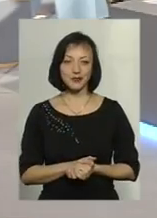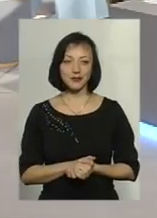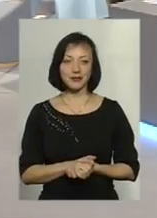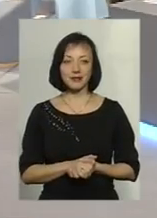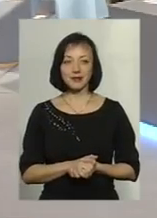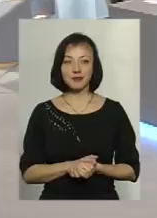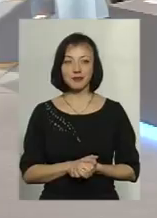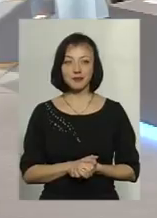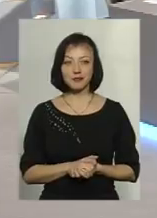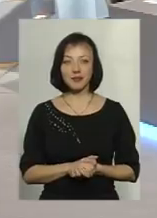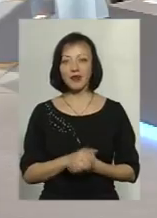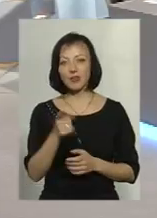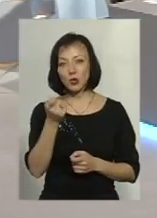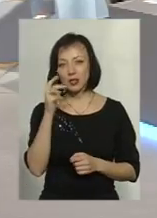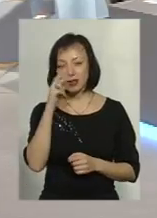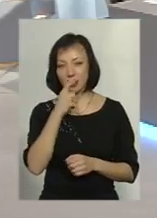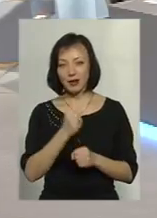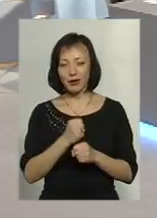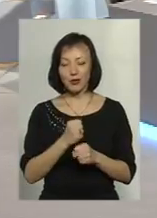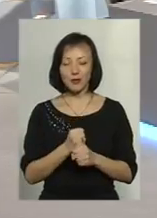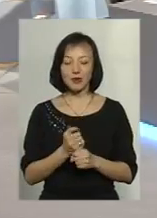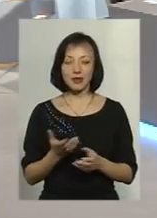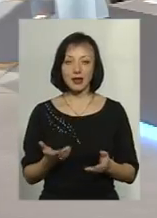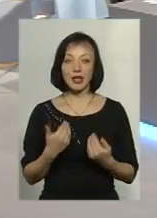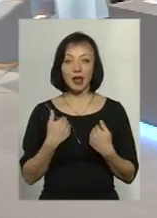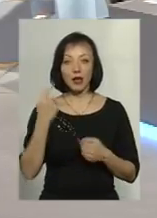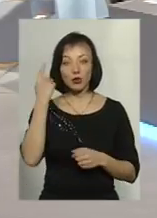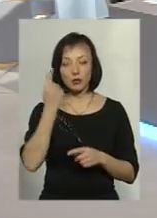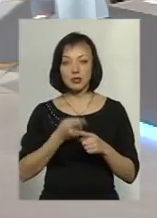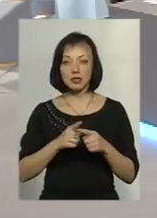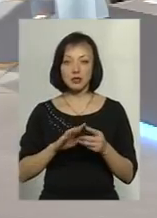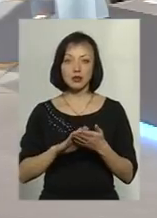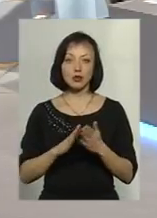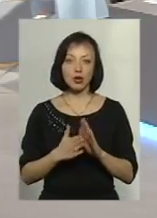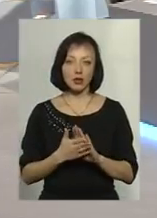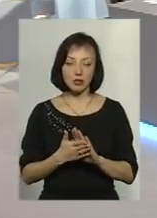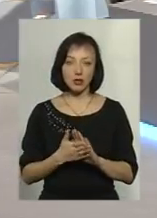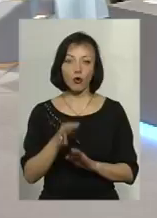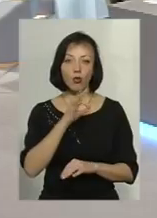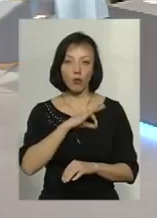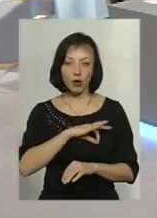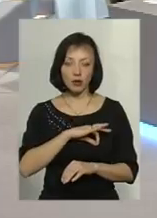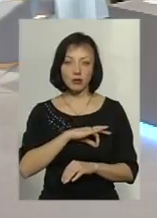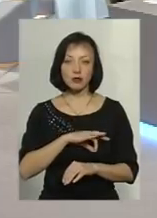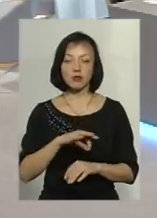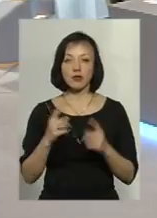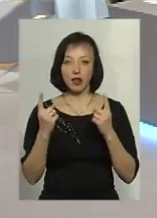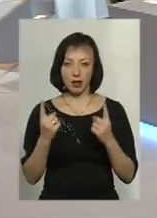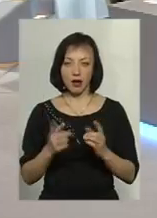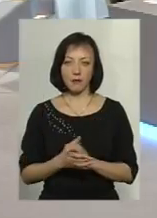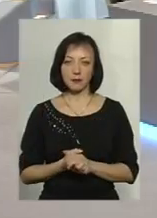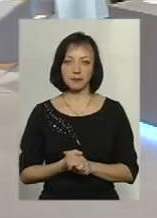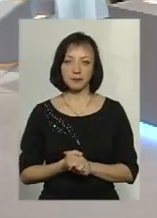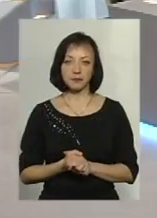трошки не так робите. Тобто, я думаю, що з цієї ситуації користь дуже велика.